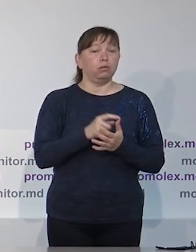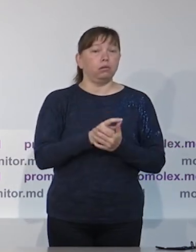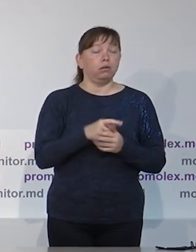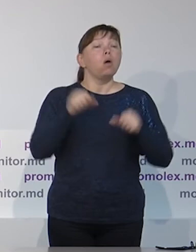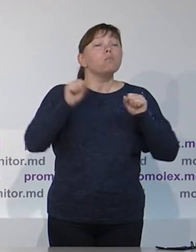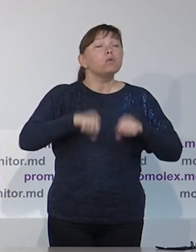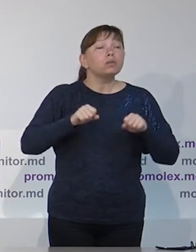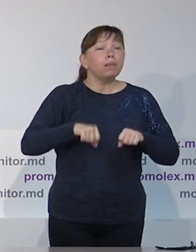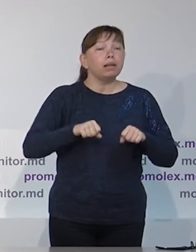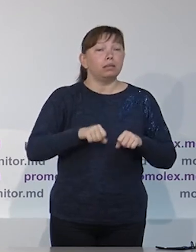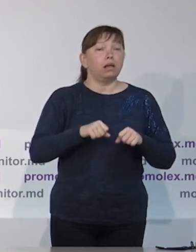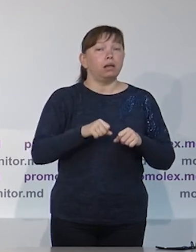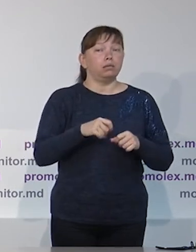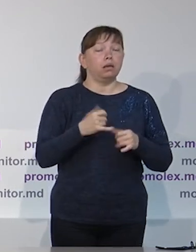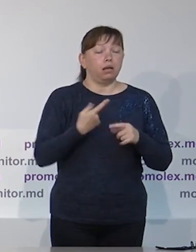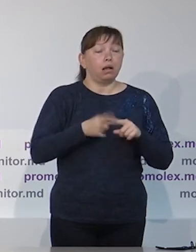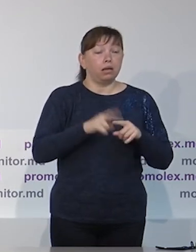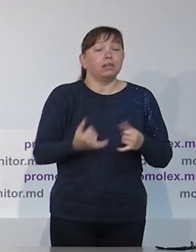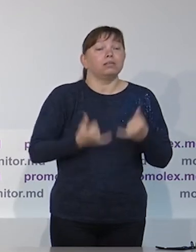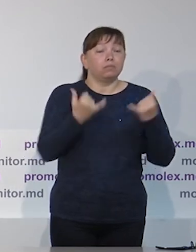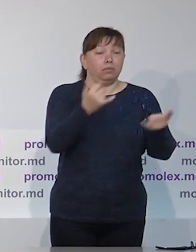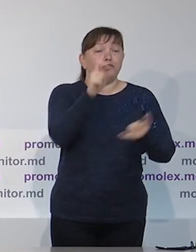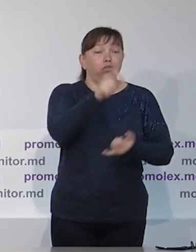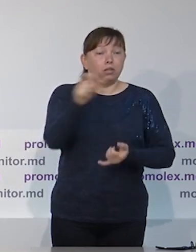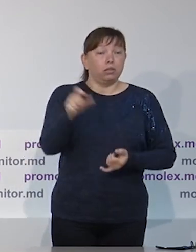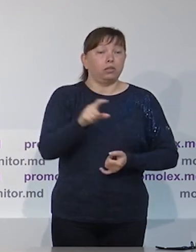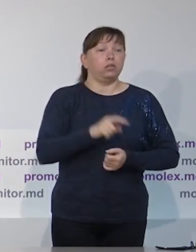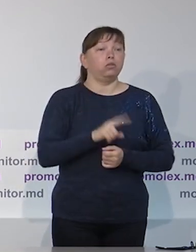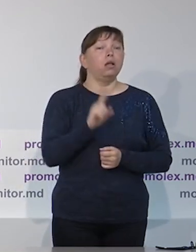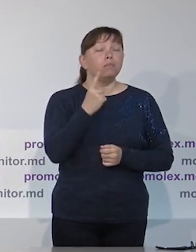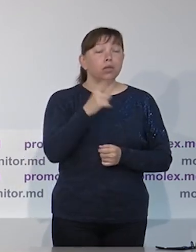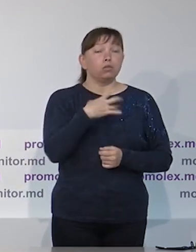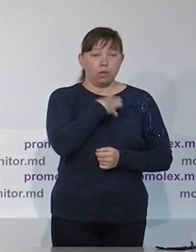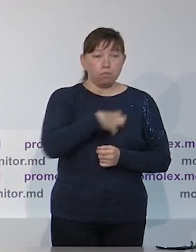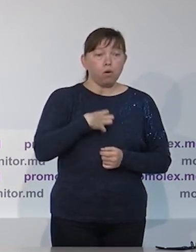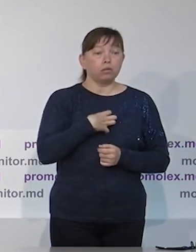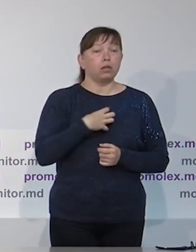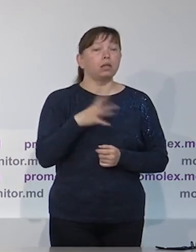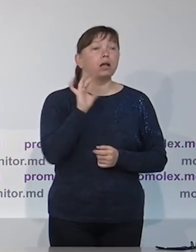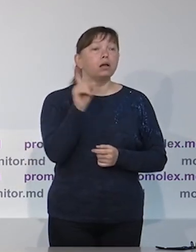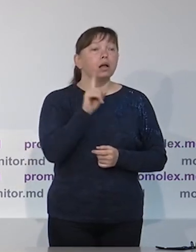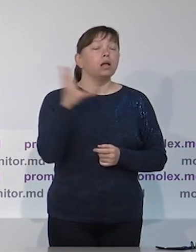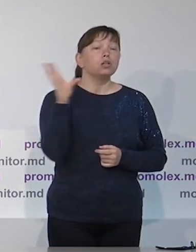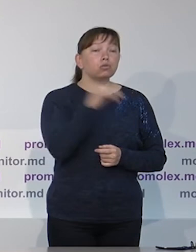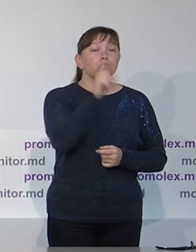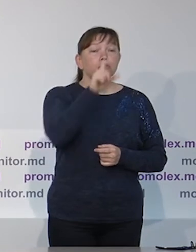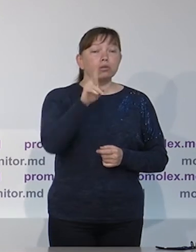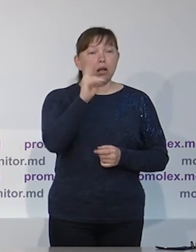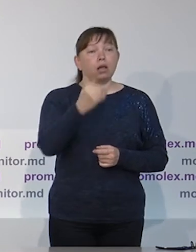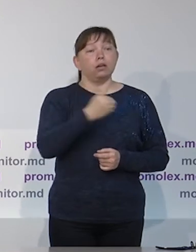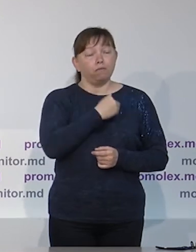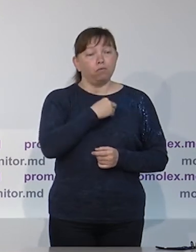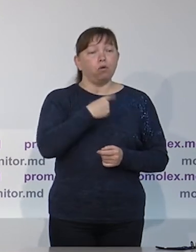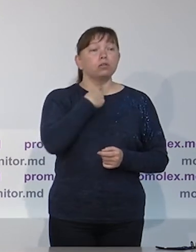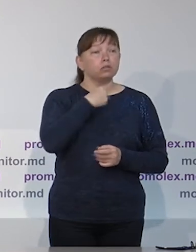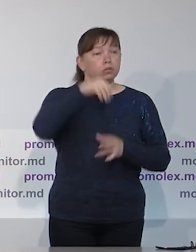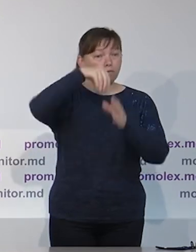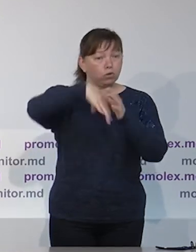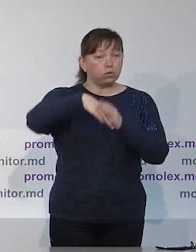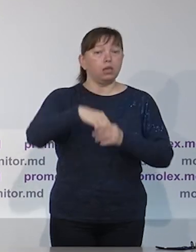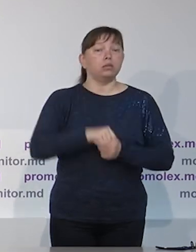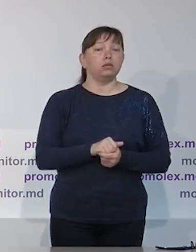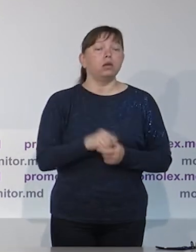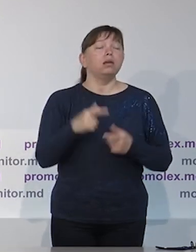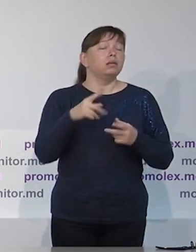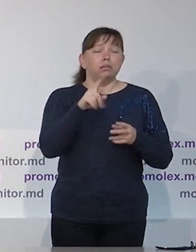возможность объявления нового места жительства будет открыто до 10 июня. Опять же, мы призываем ЦИК